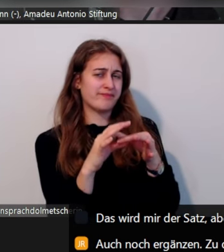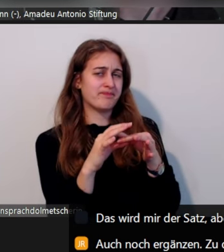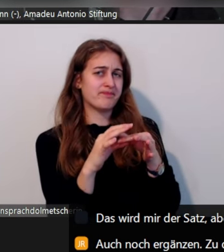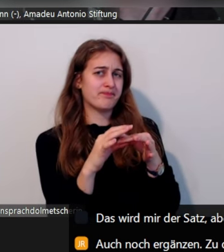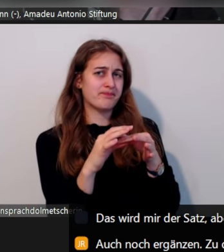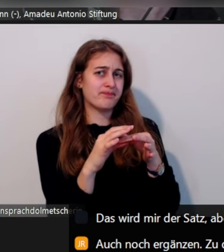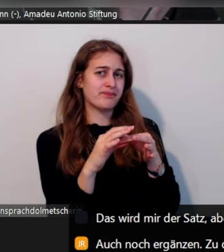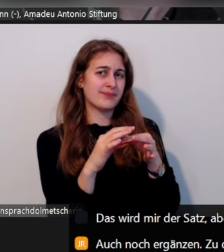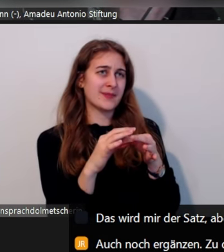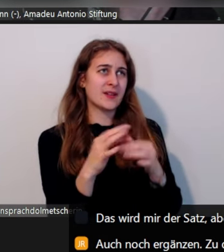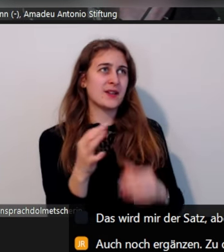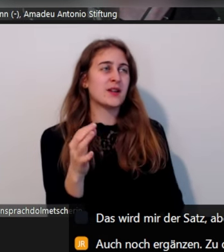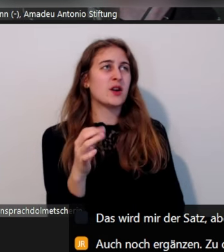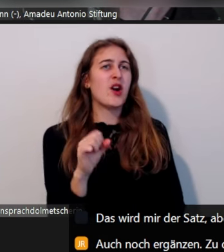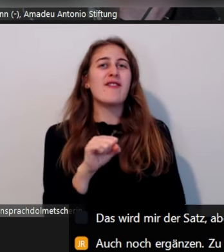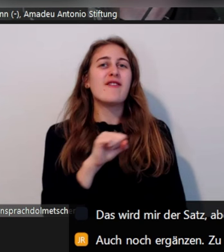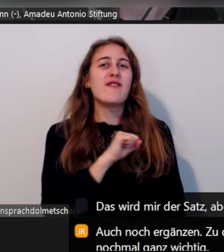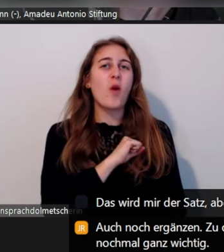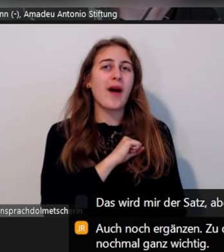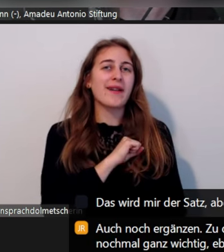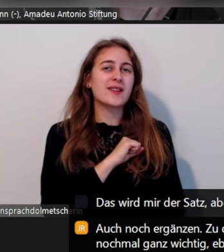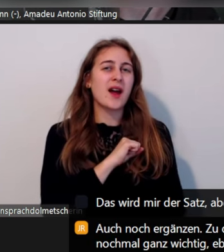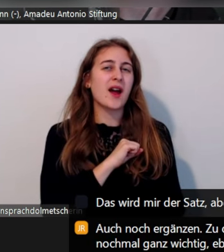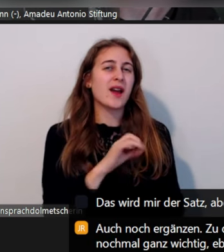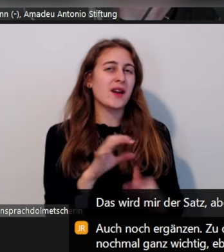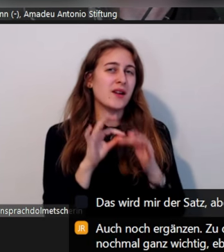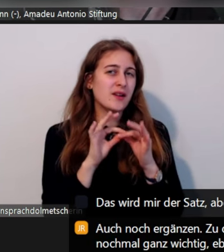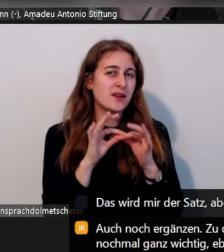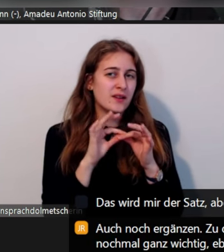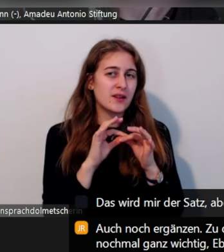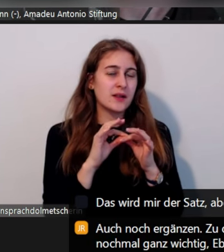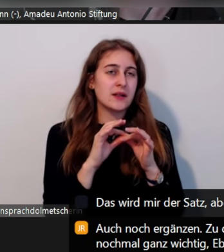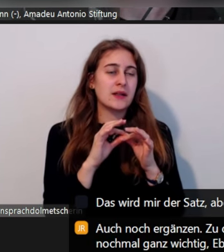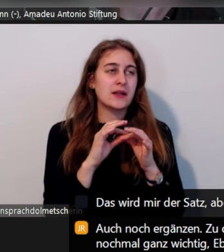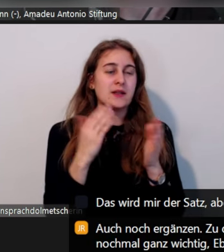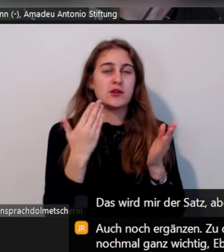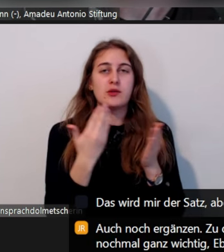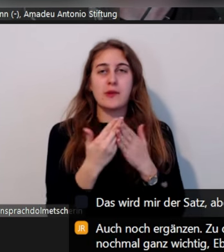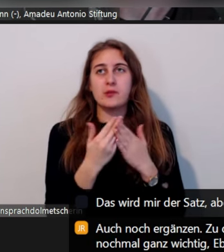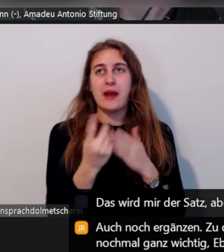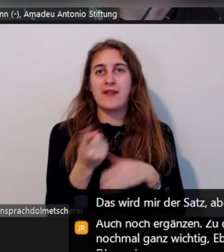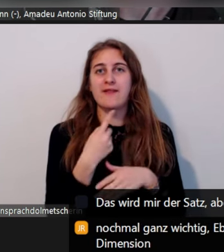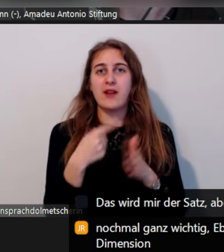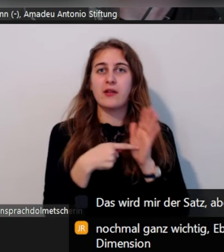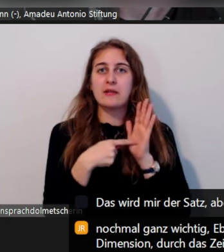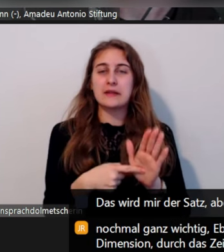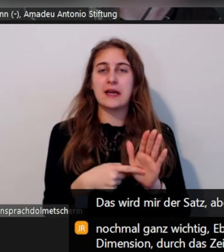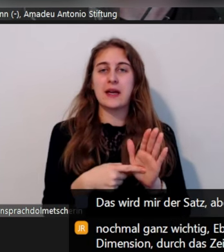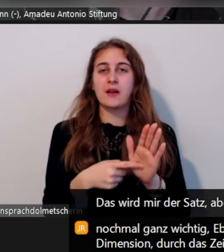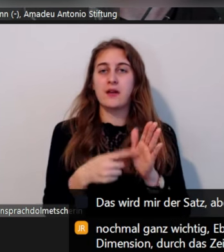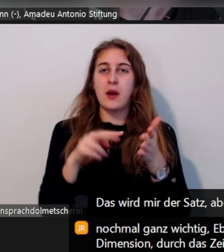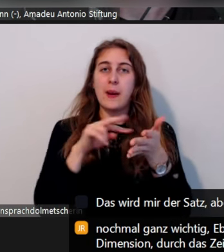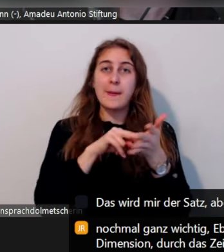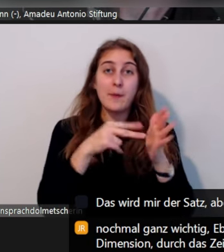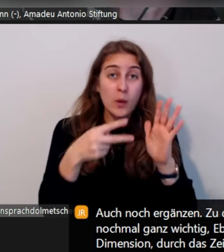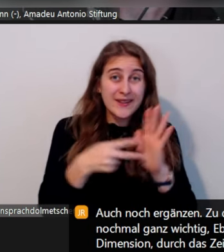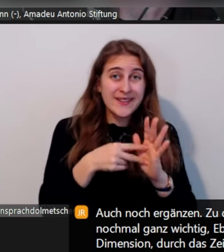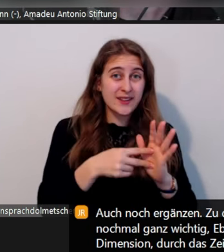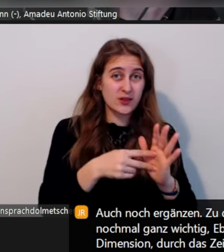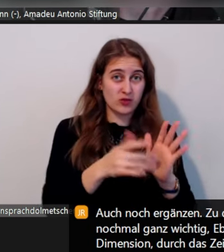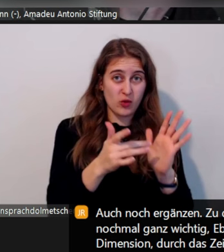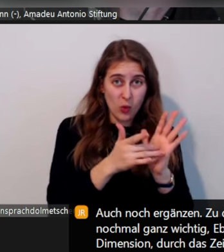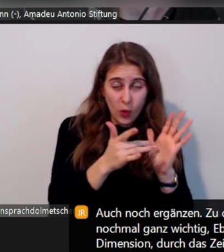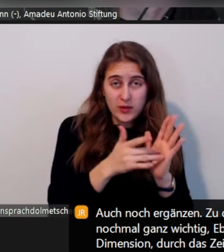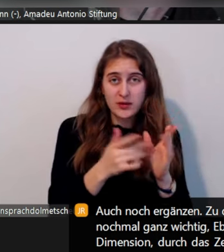Ich glaube, für uns ist das auch nochmal ganz wichtig, eben durch dieses Zeigen von einer politischen Dimension, durch das Zeigen von organisierter Dimension,